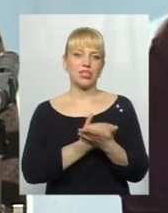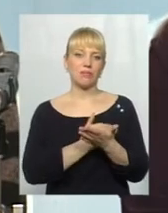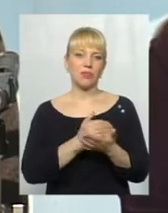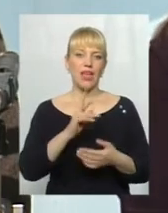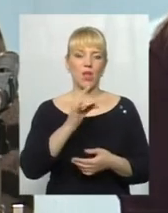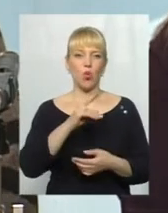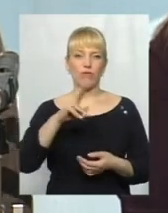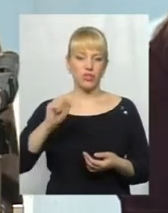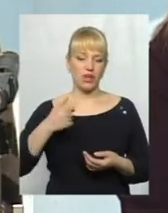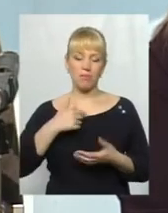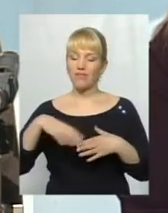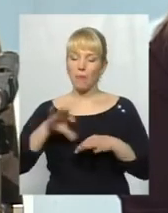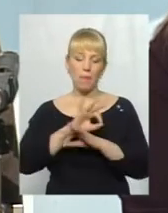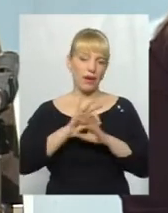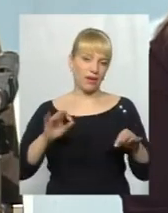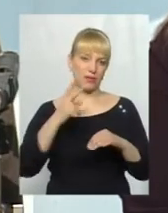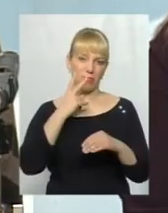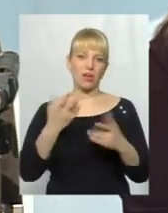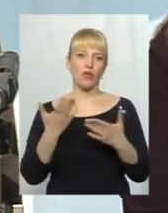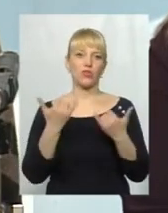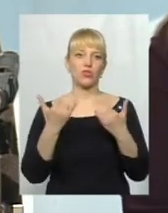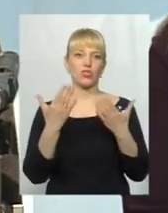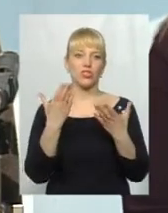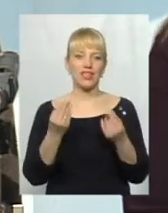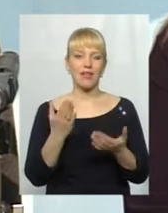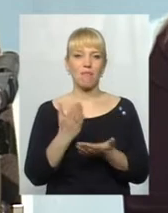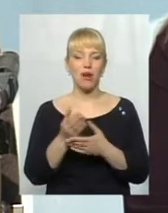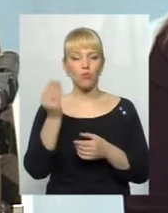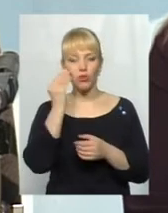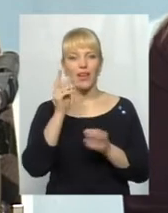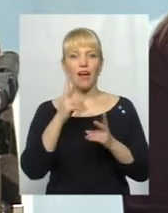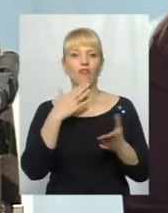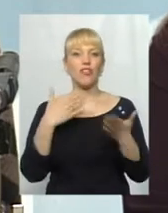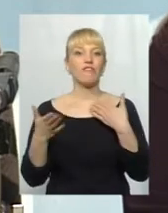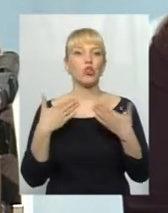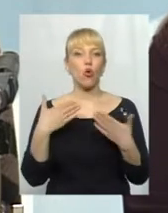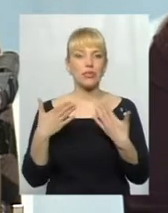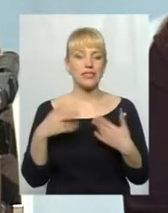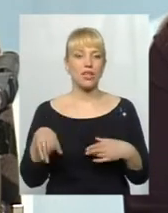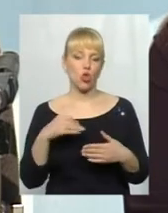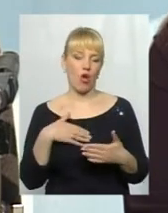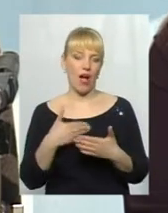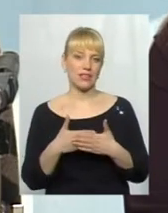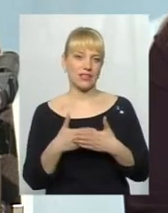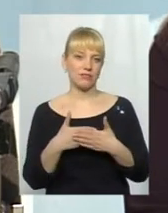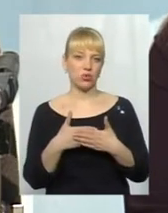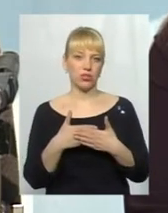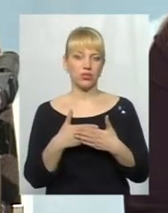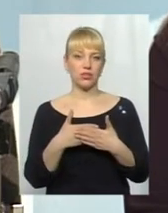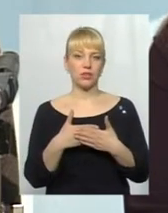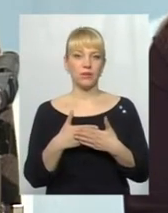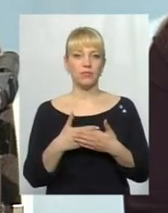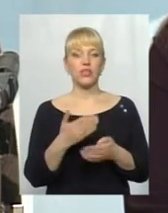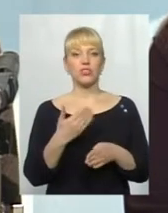знаємо, ми бачимо, яку вони мають на сьогоднішній день позицію. І як вони відносяться до активної